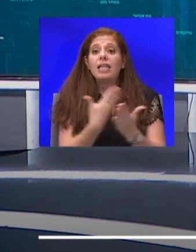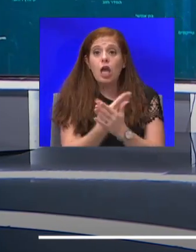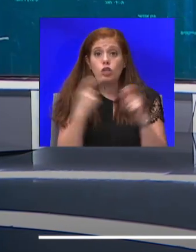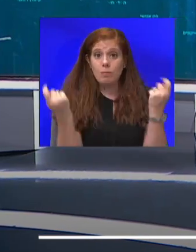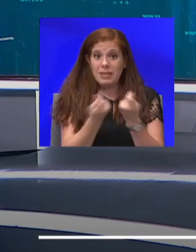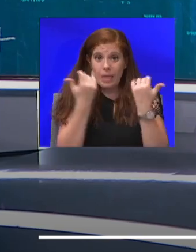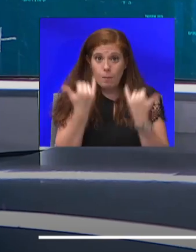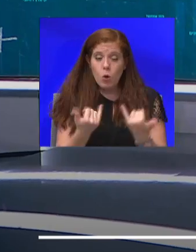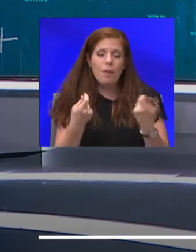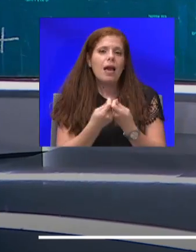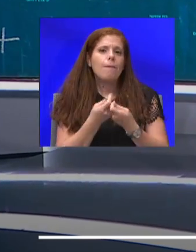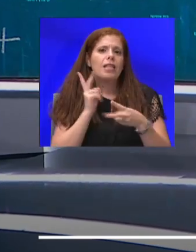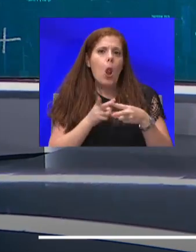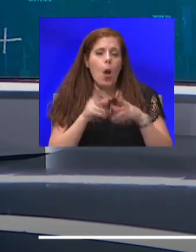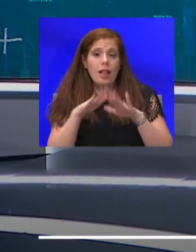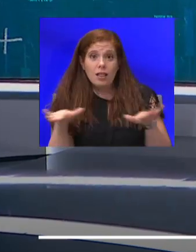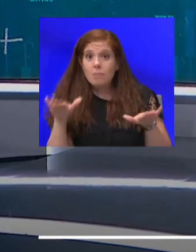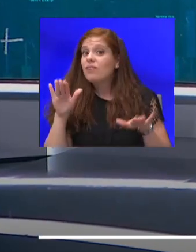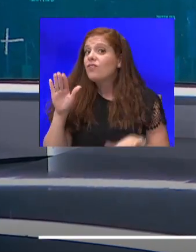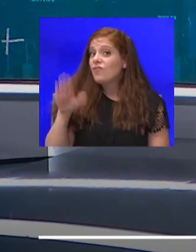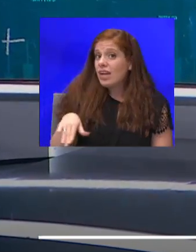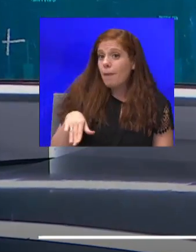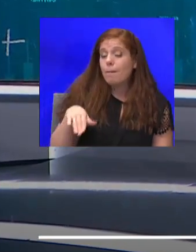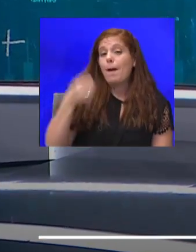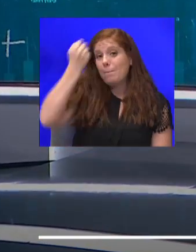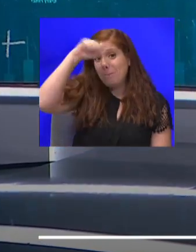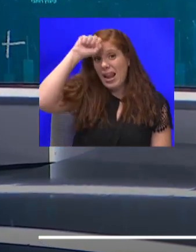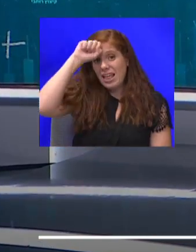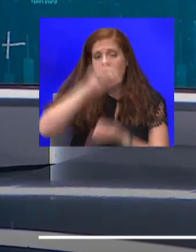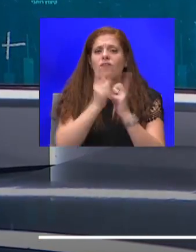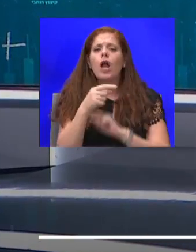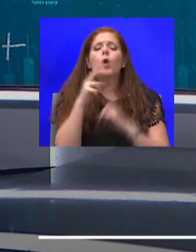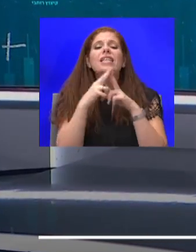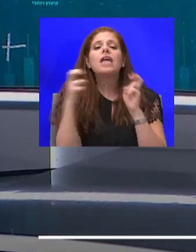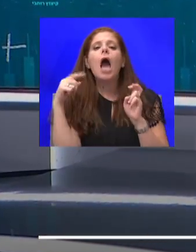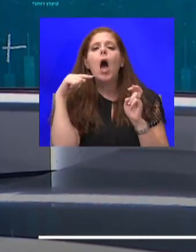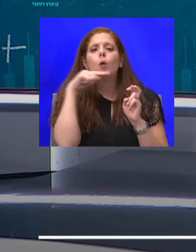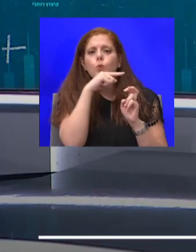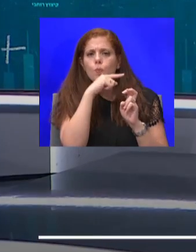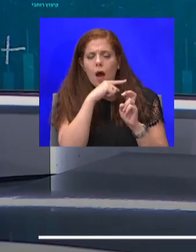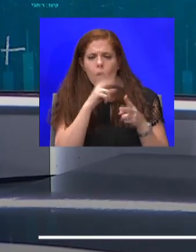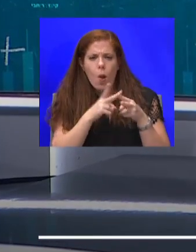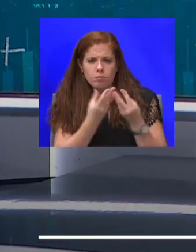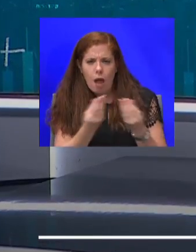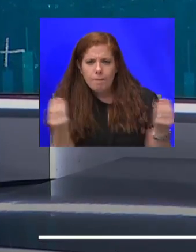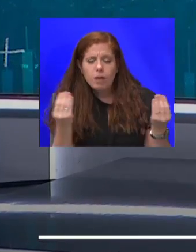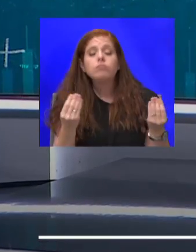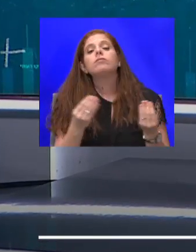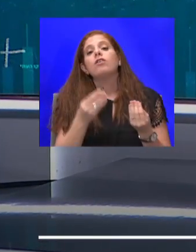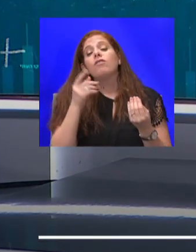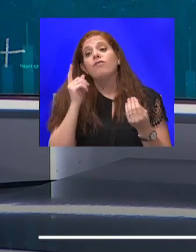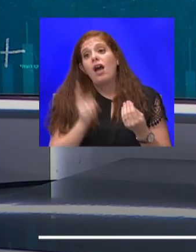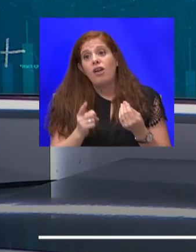וגם, ברלין הפכה להיות עיר אדומה וילצא את המסעדנים המקומיים להילחם במגבלות החדשות בדרכים